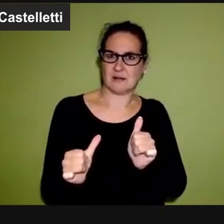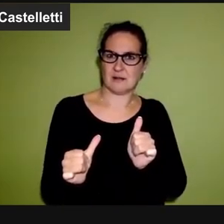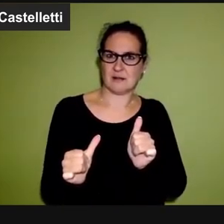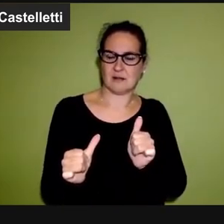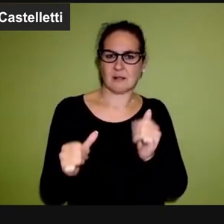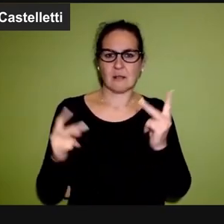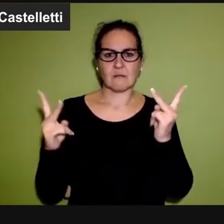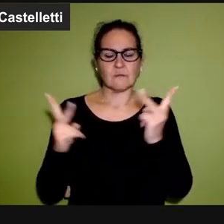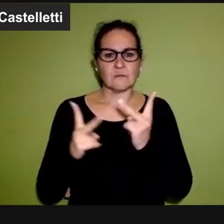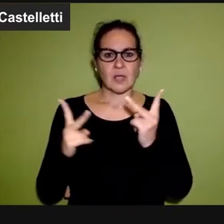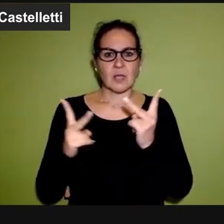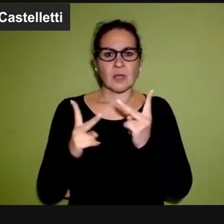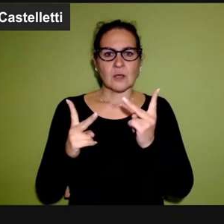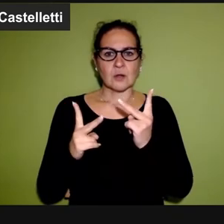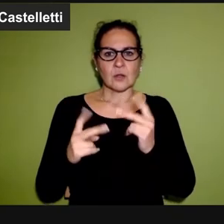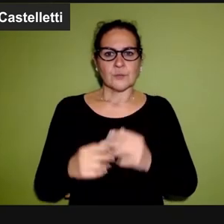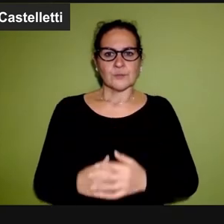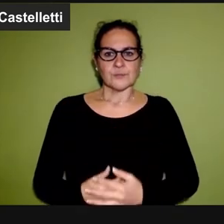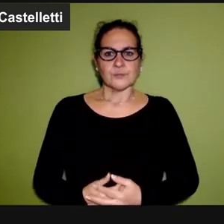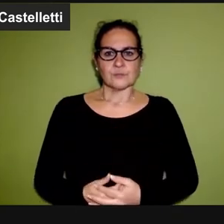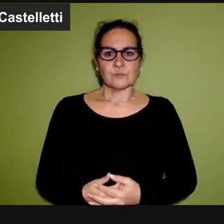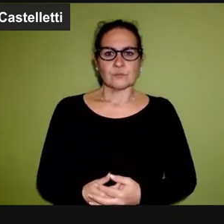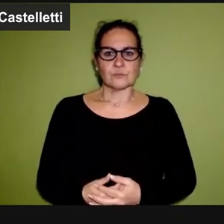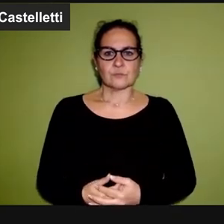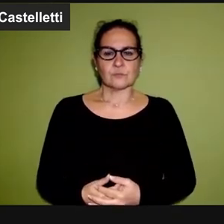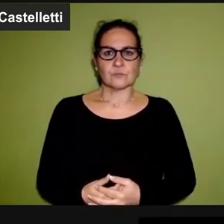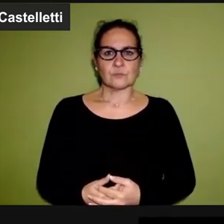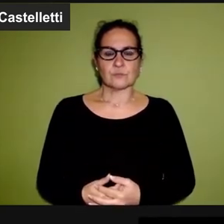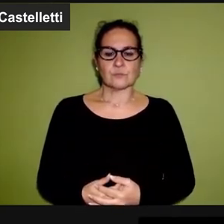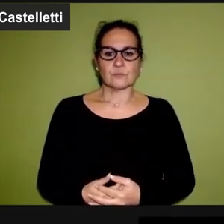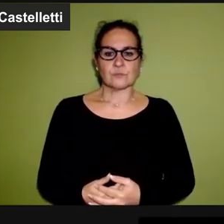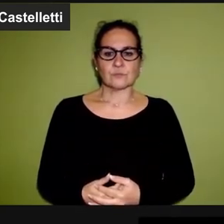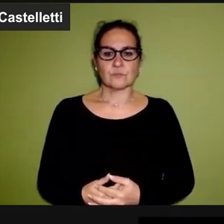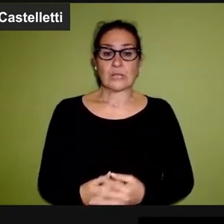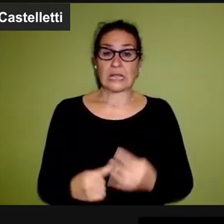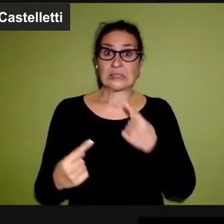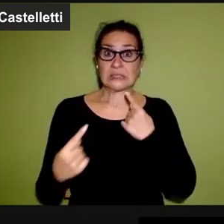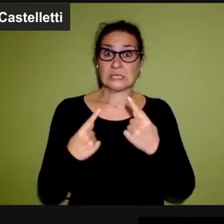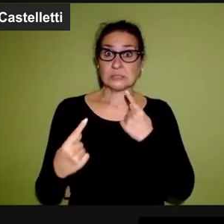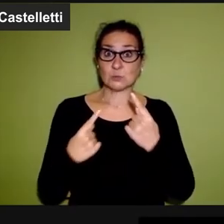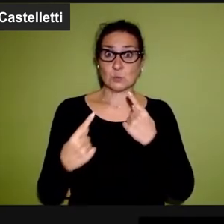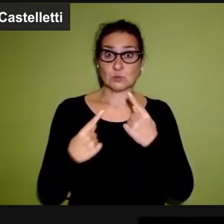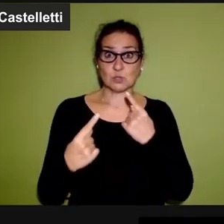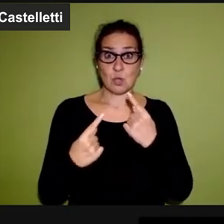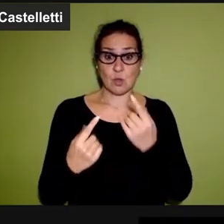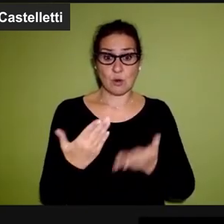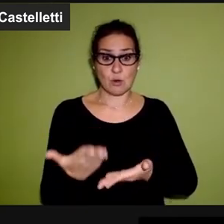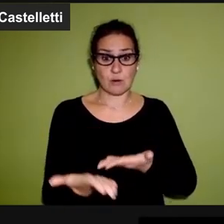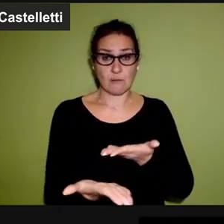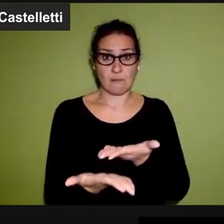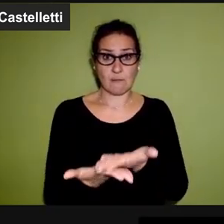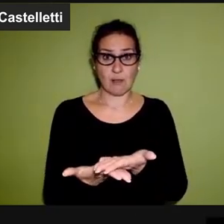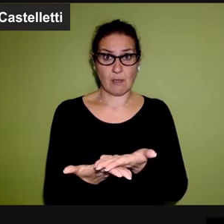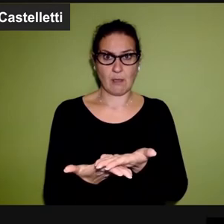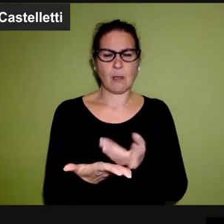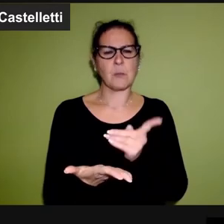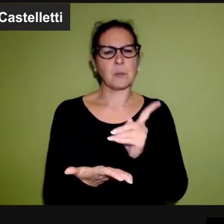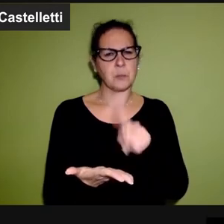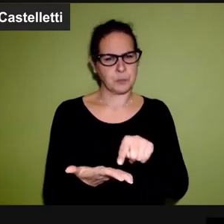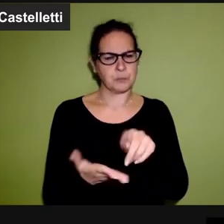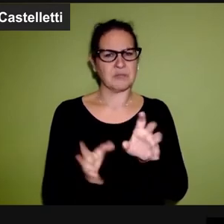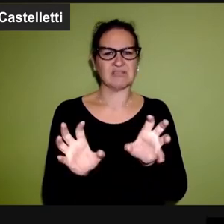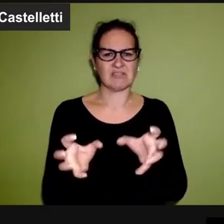Ma se si andrà alla discussione che quindi si svolgerà